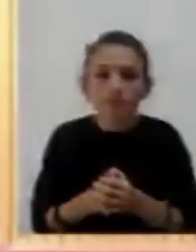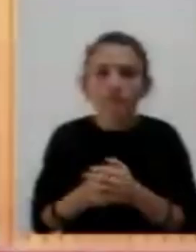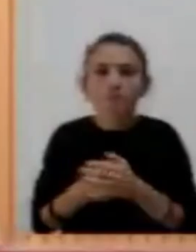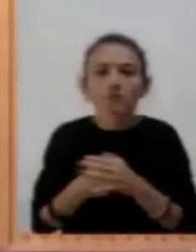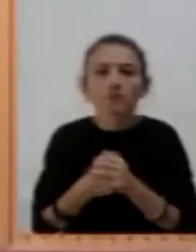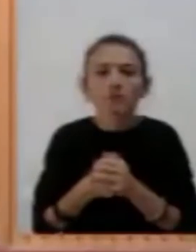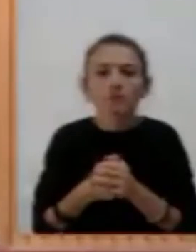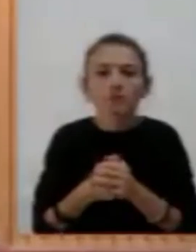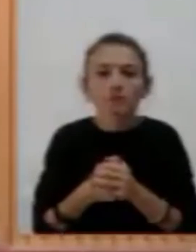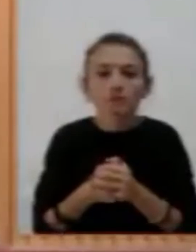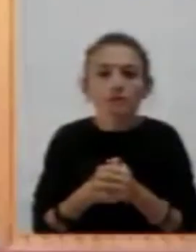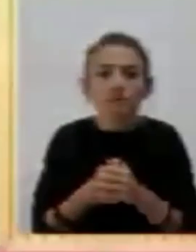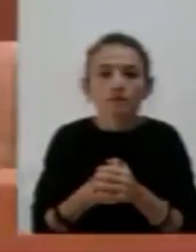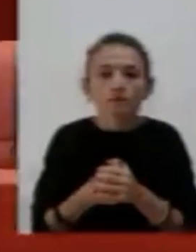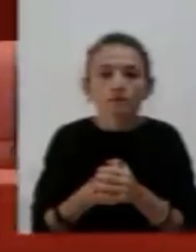Consigliere Tosi.